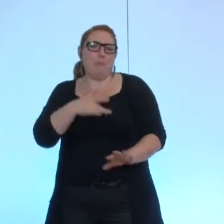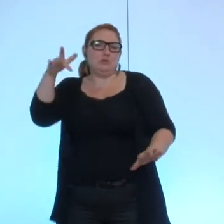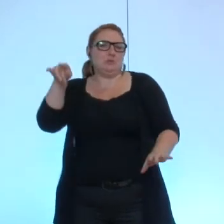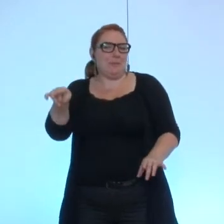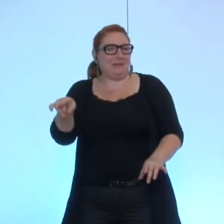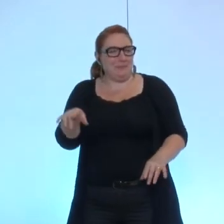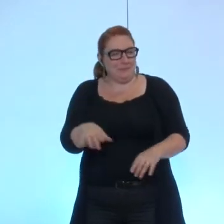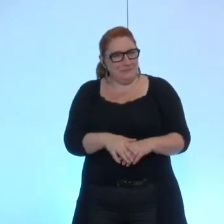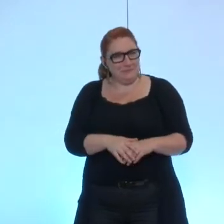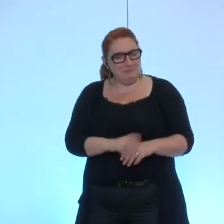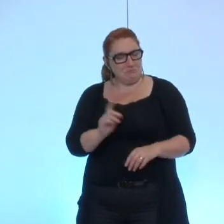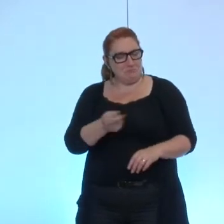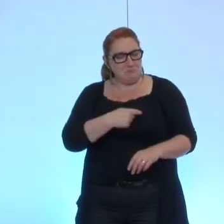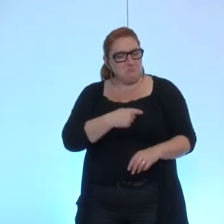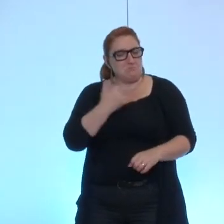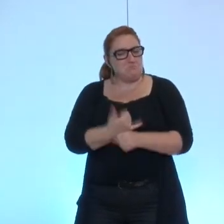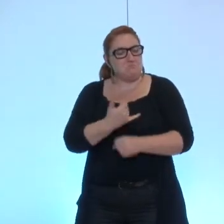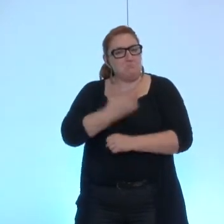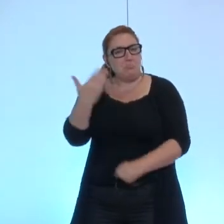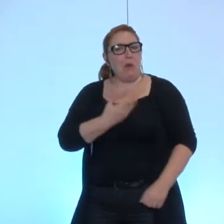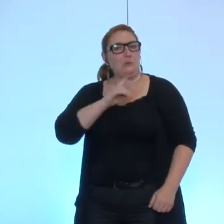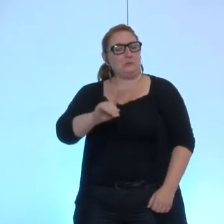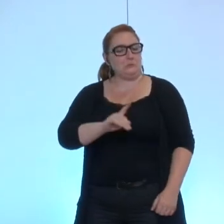et trouvé anormal de ne pas l'avoir reçu